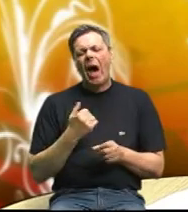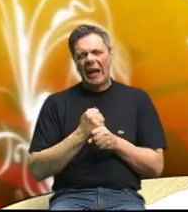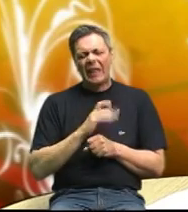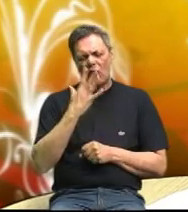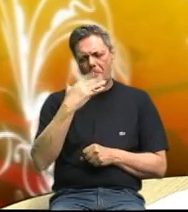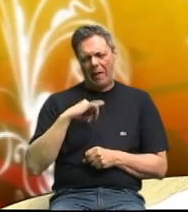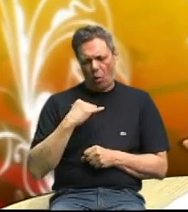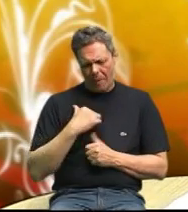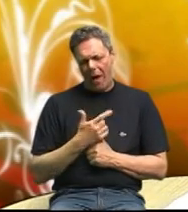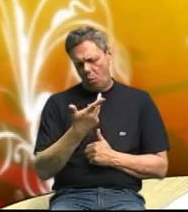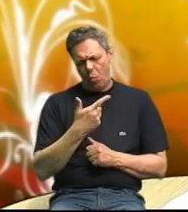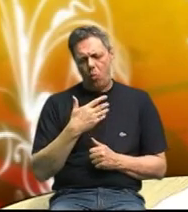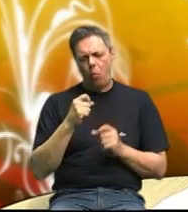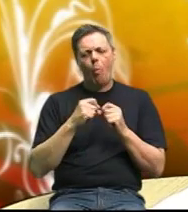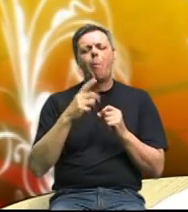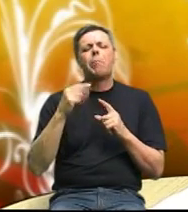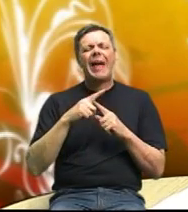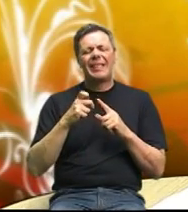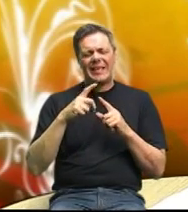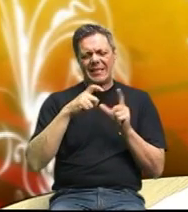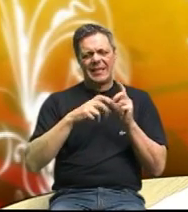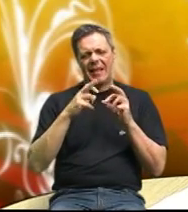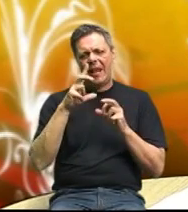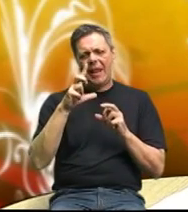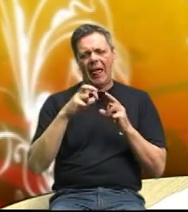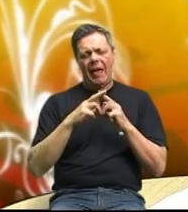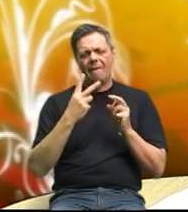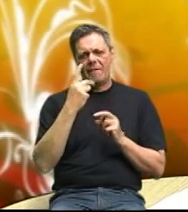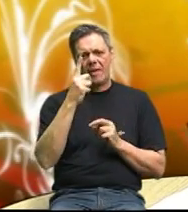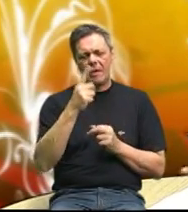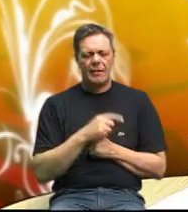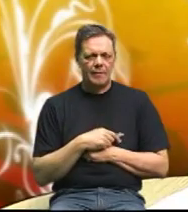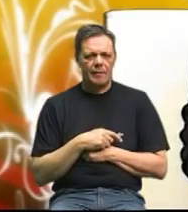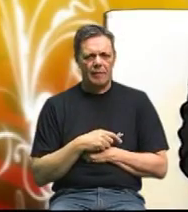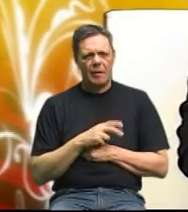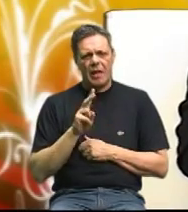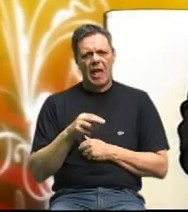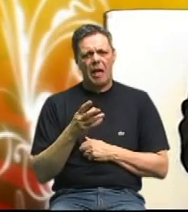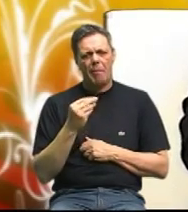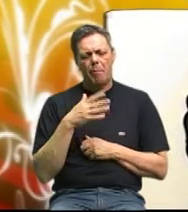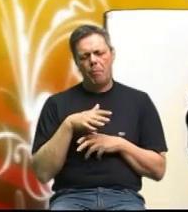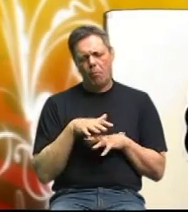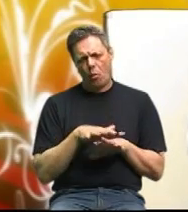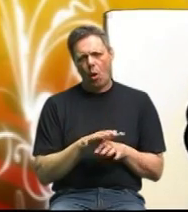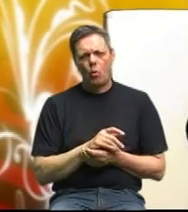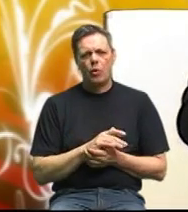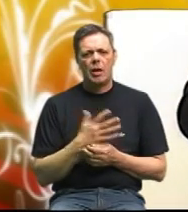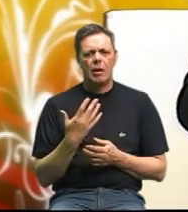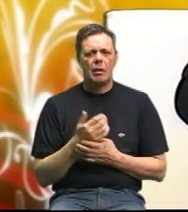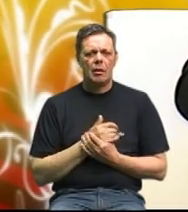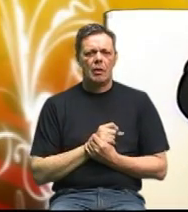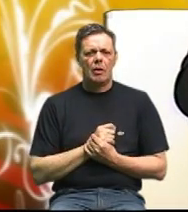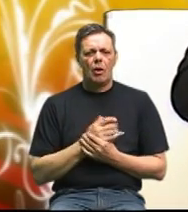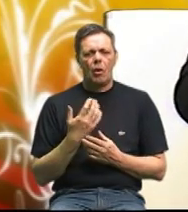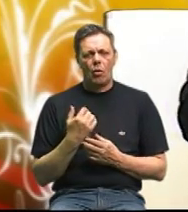godina u Bratislavi je li da u poliklinici jednoj? Imam puno ljudi koji radija